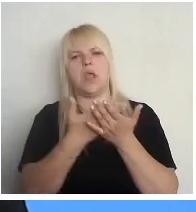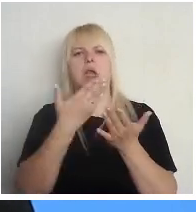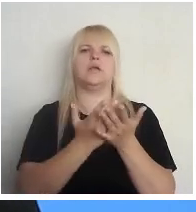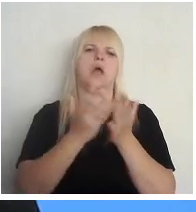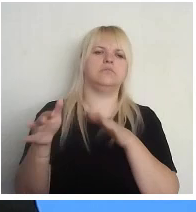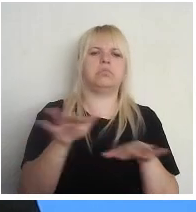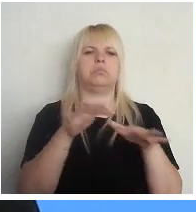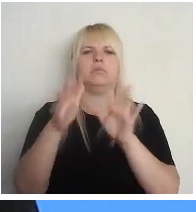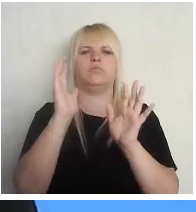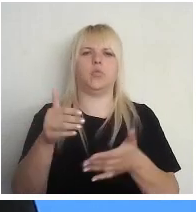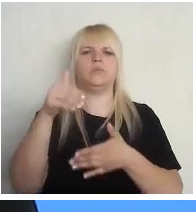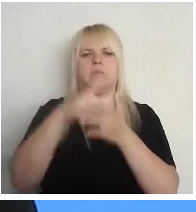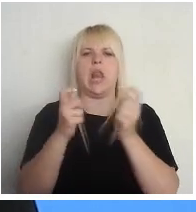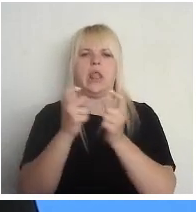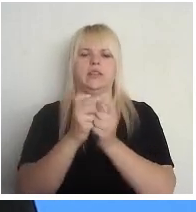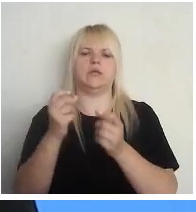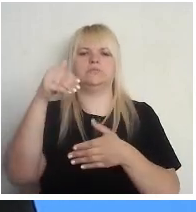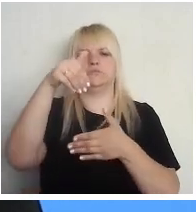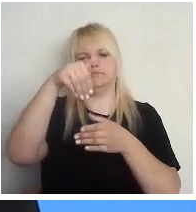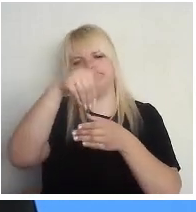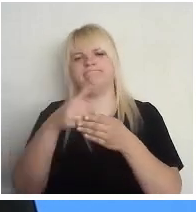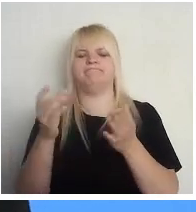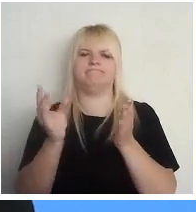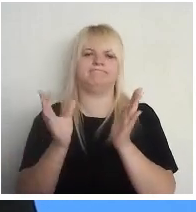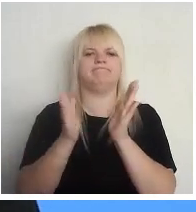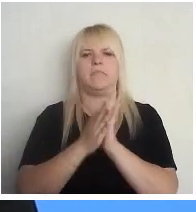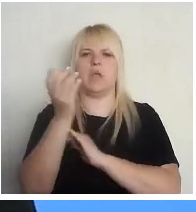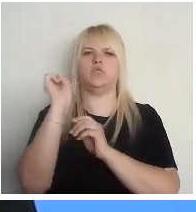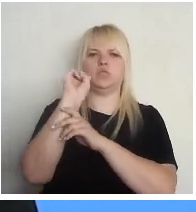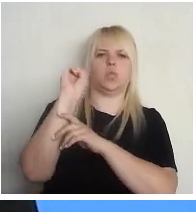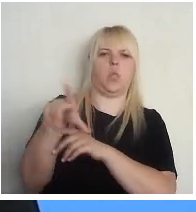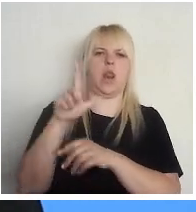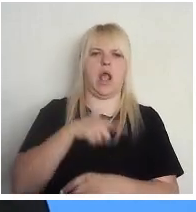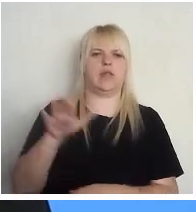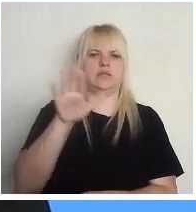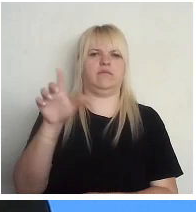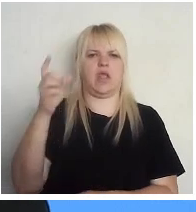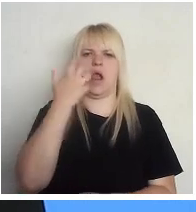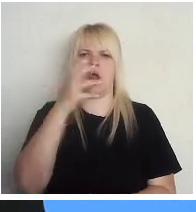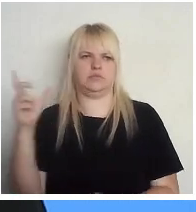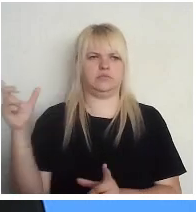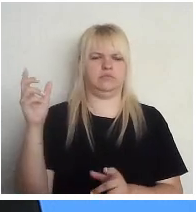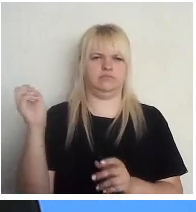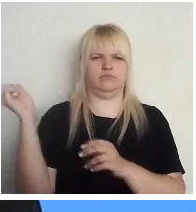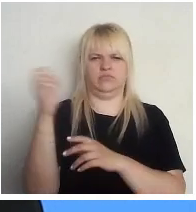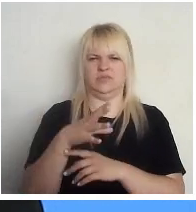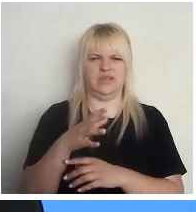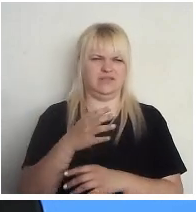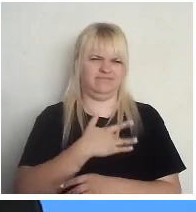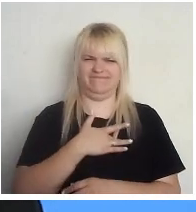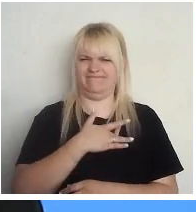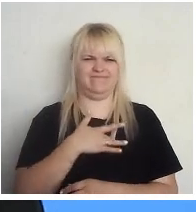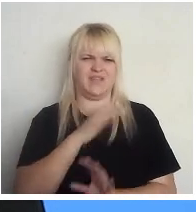biļetena sūtīšanu uz Latviju. Droši vien, ka būs vajadzīgs kaut kāds ērts risinājums, kā cilvēks var